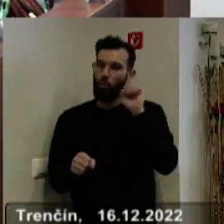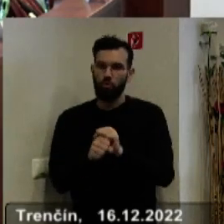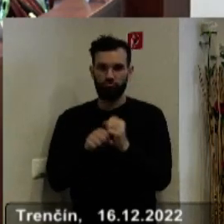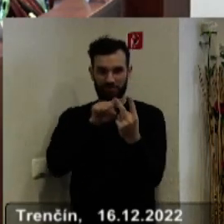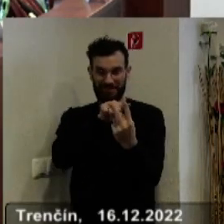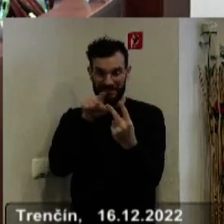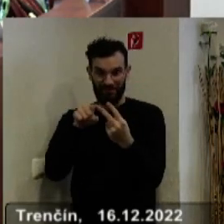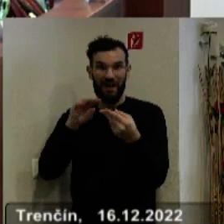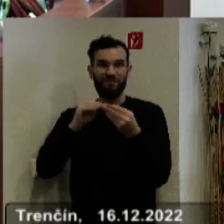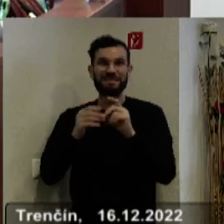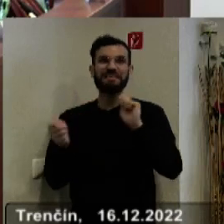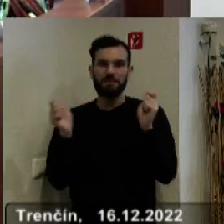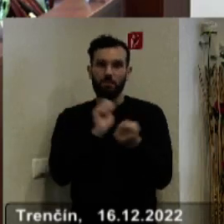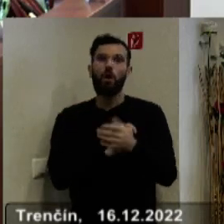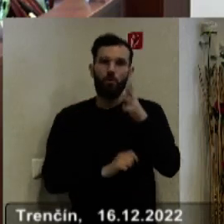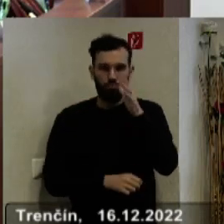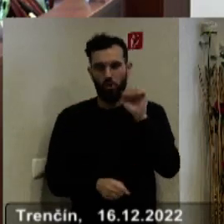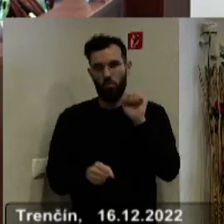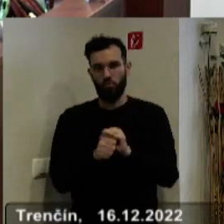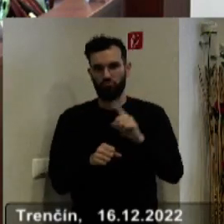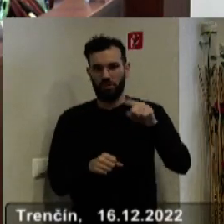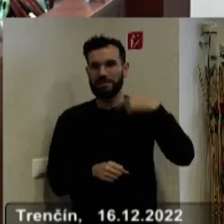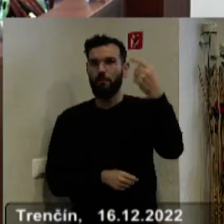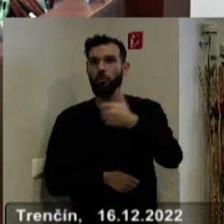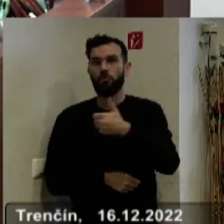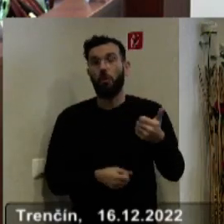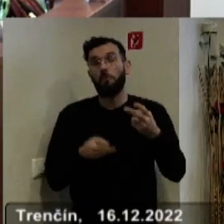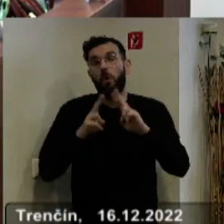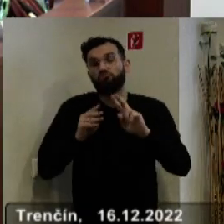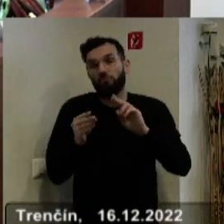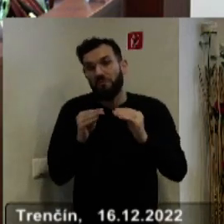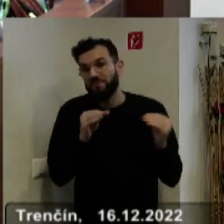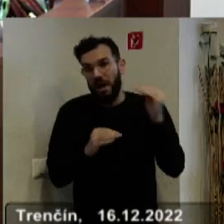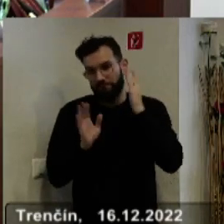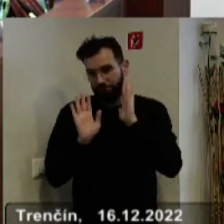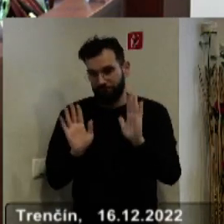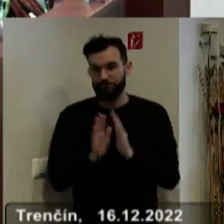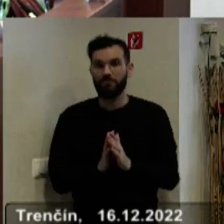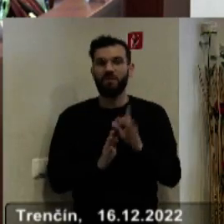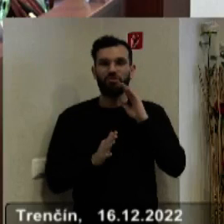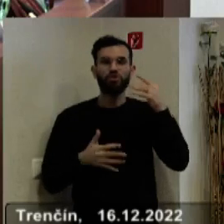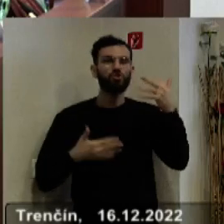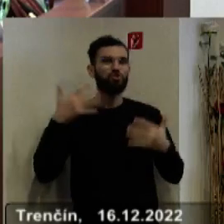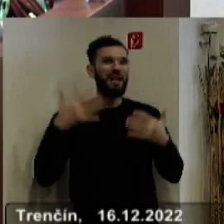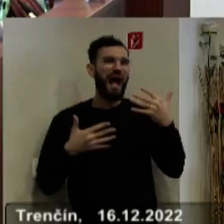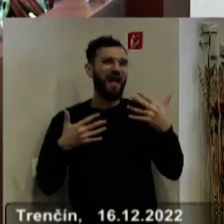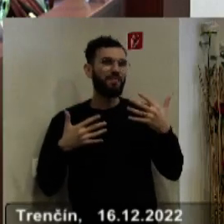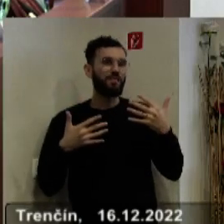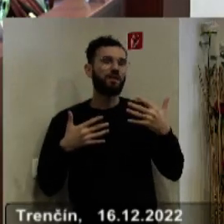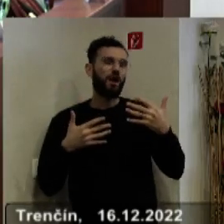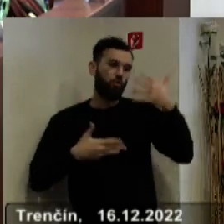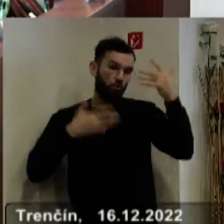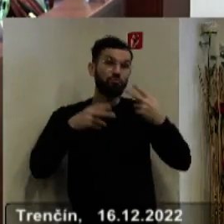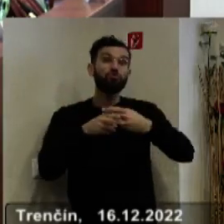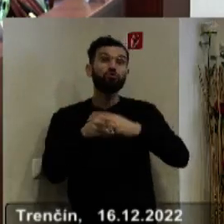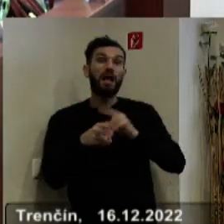2 zmeny budú minimálne počas budúceho roka, ak neprídu ďalšie. Viete, že štátny rozpočet nie je stále schválený,